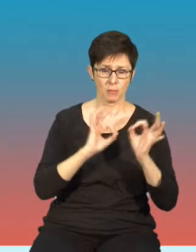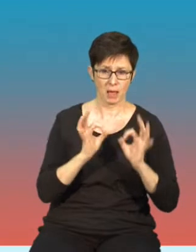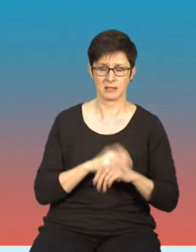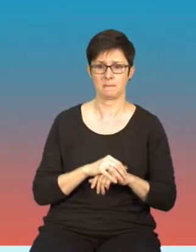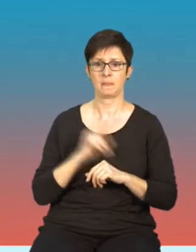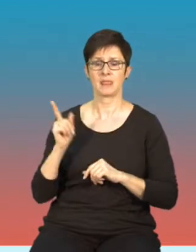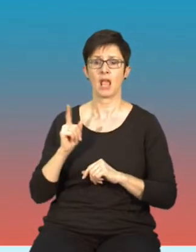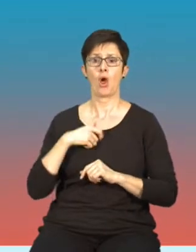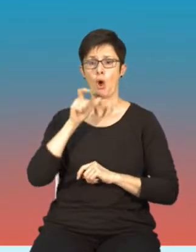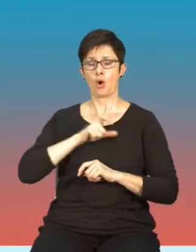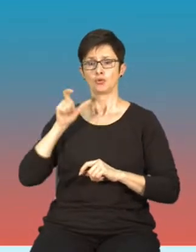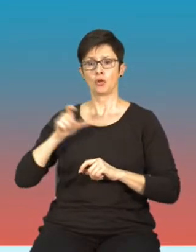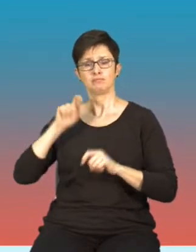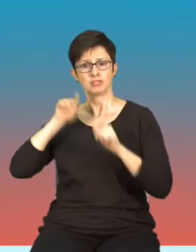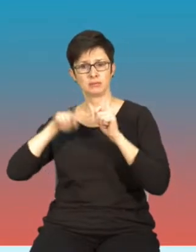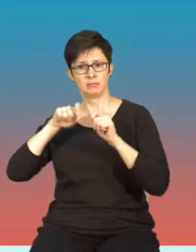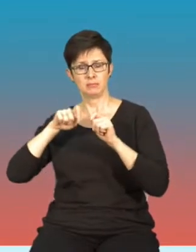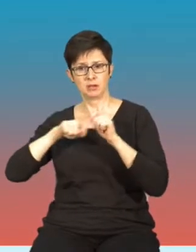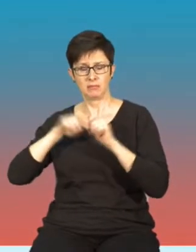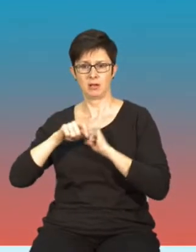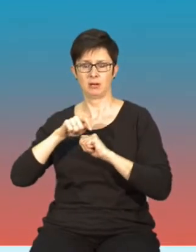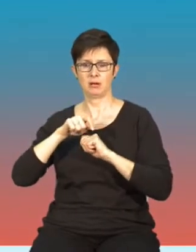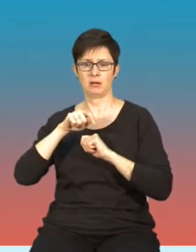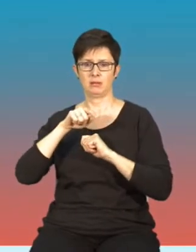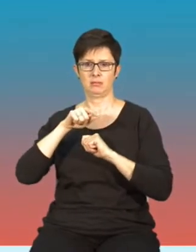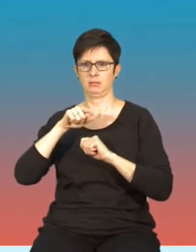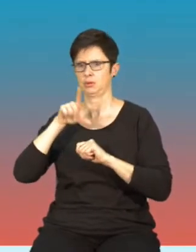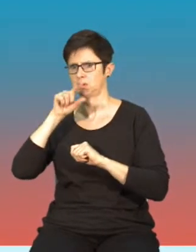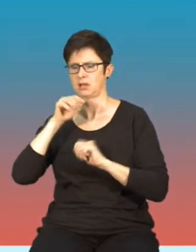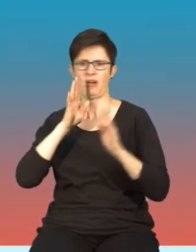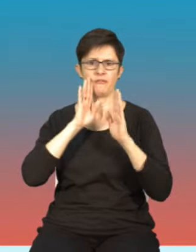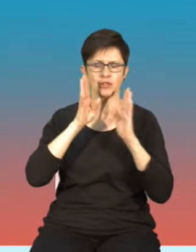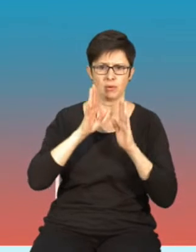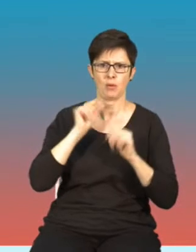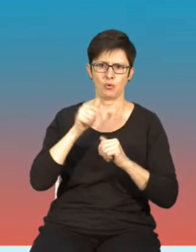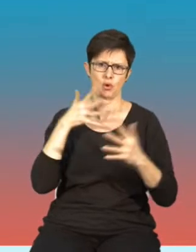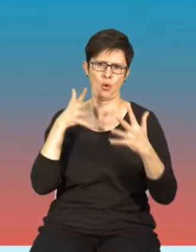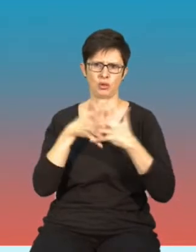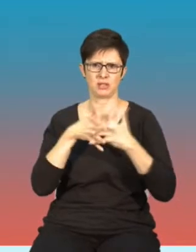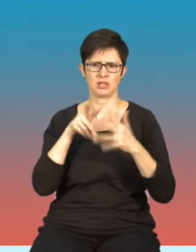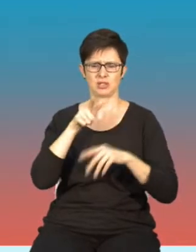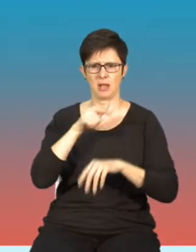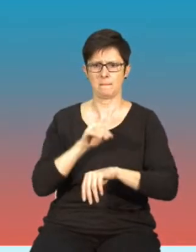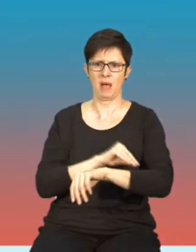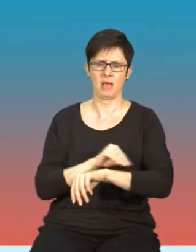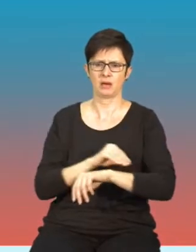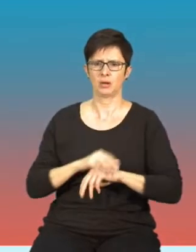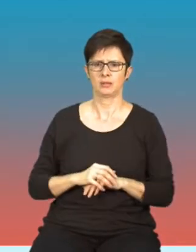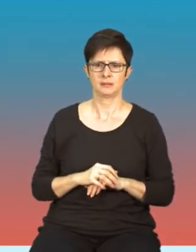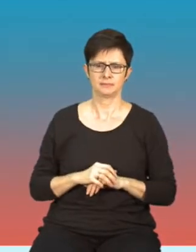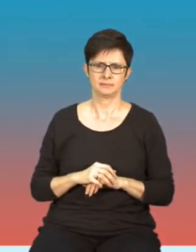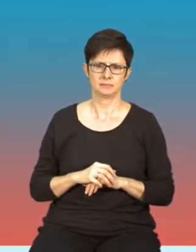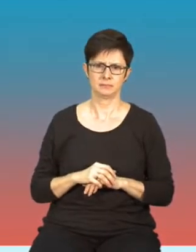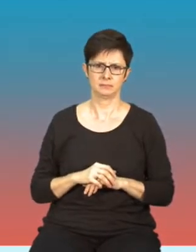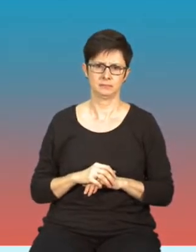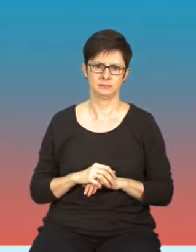Twittera, w tym wypadku Facebooka, dokonają oceny tego materiału. Tu